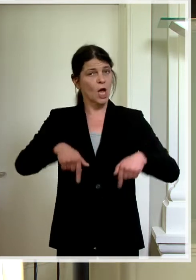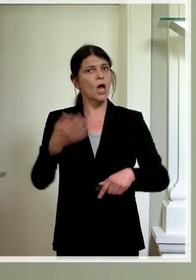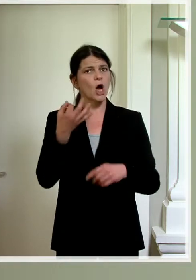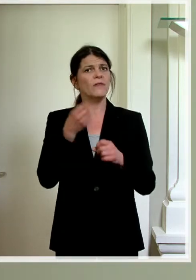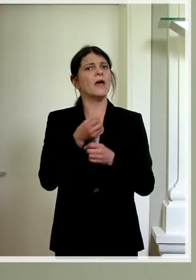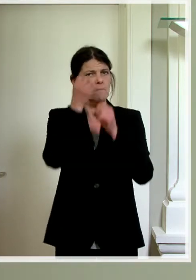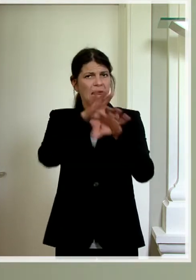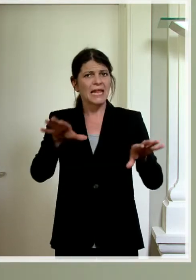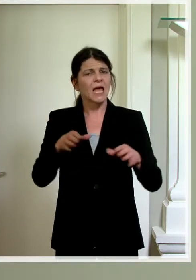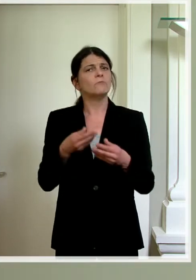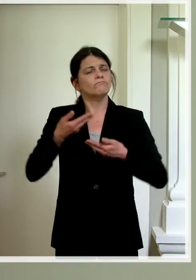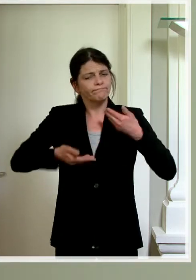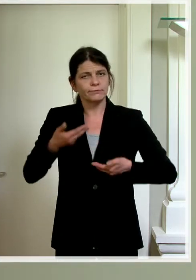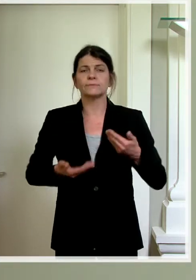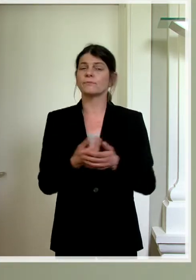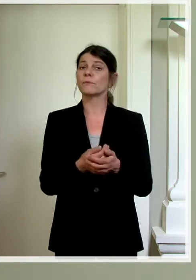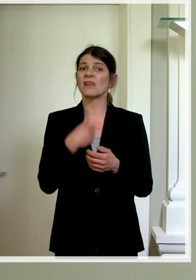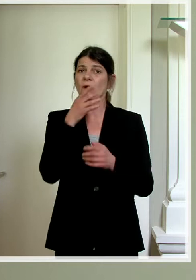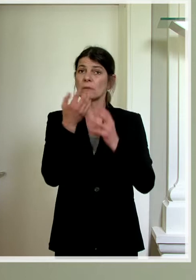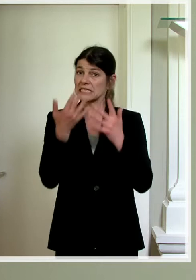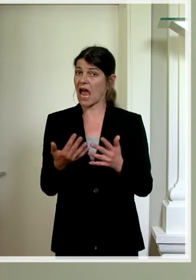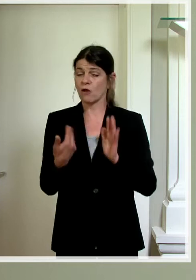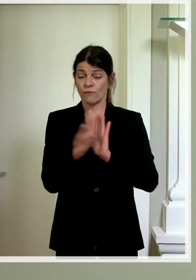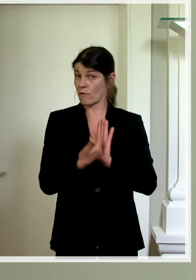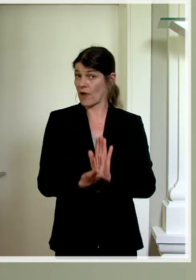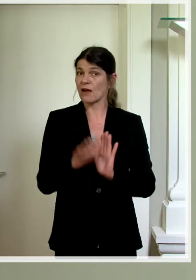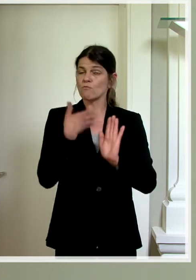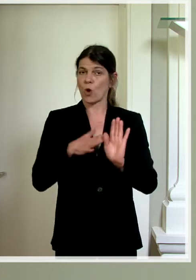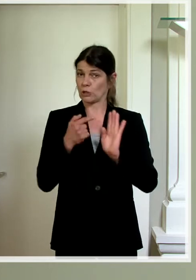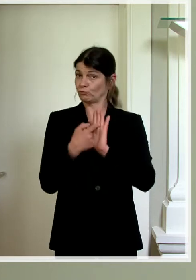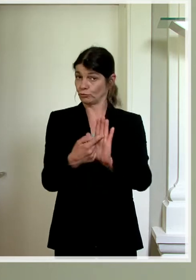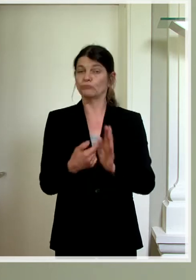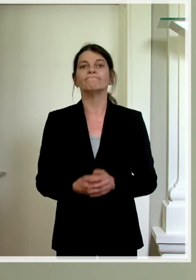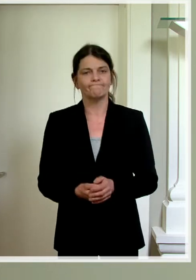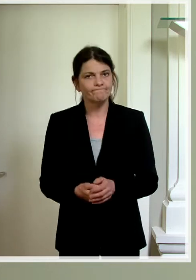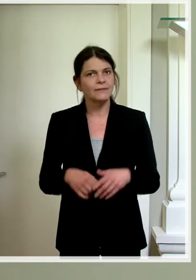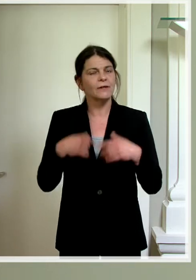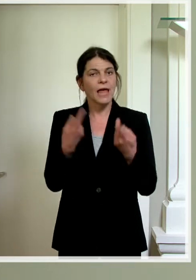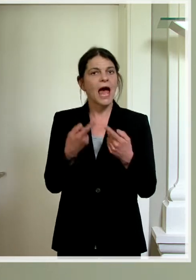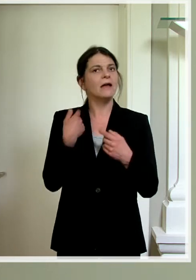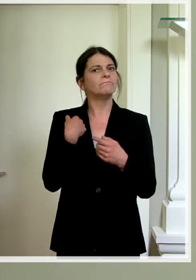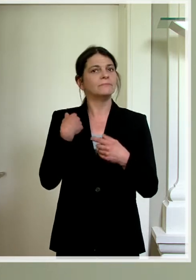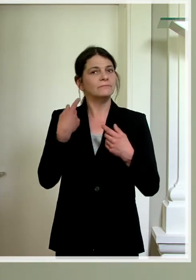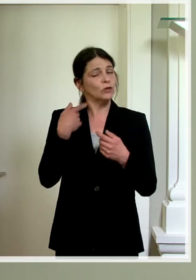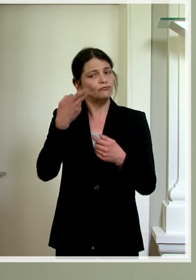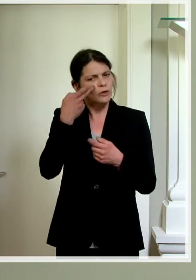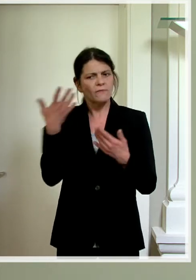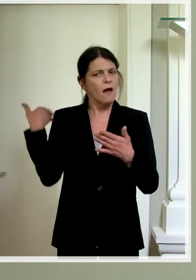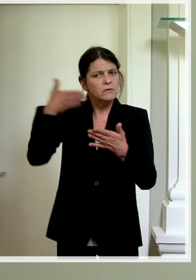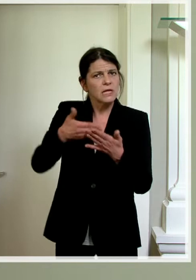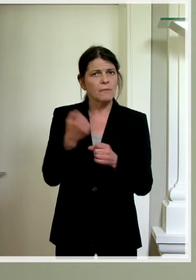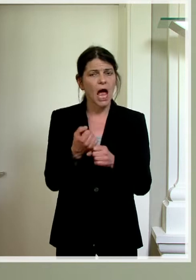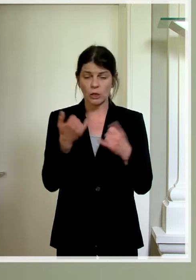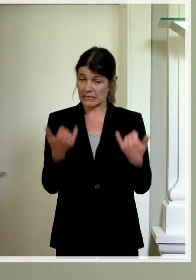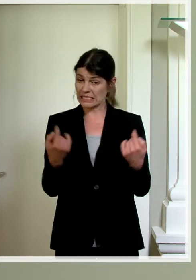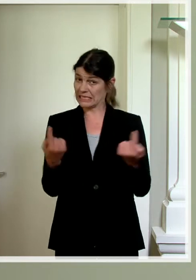Wie immer werde ich ein paar Zahlen und Fakten Ihnen vorstellen, um zu erklären, was wir denn gemacht haben und wie die